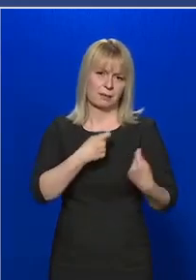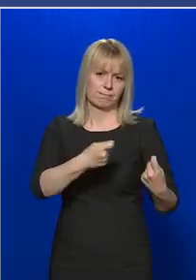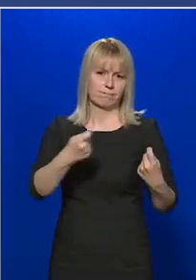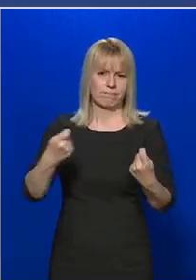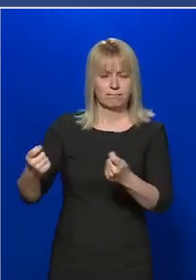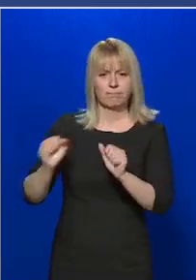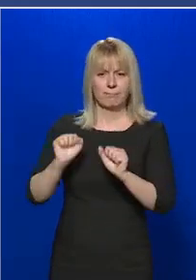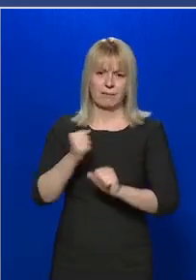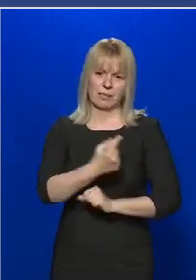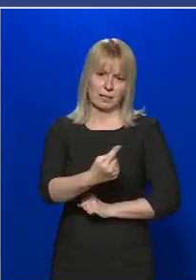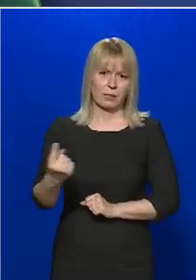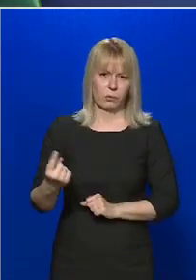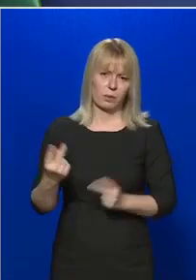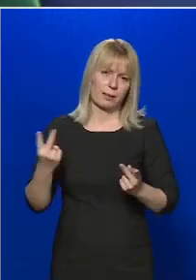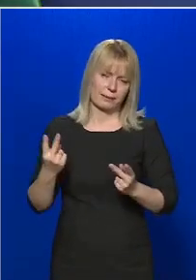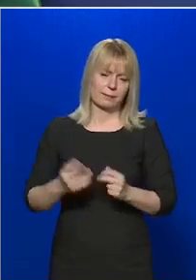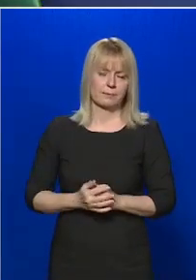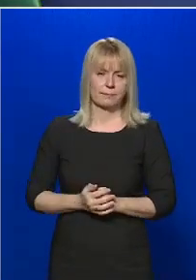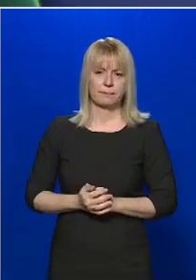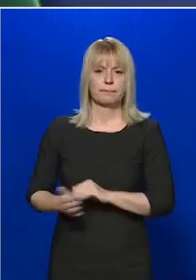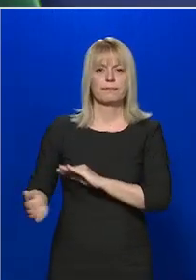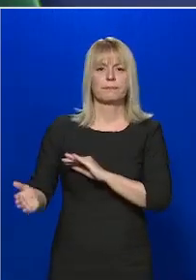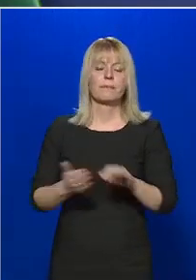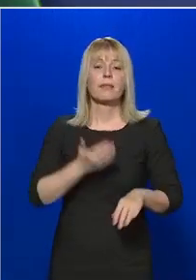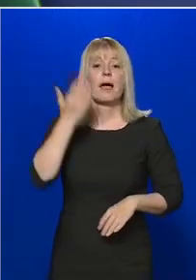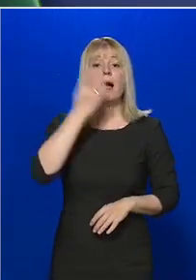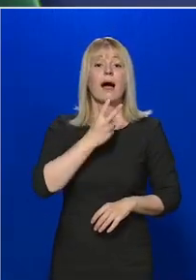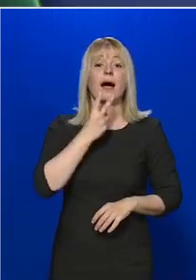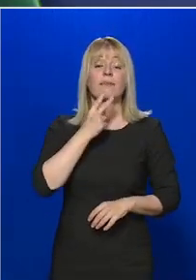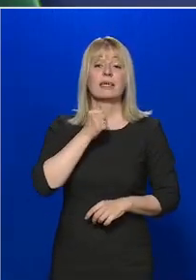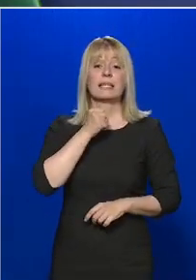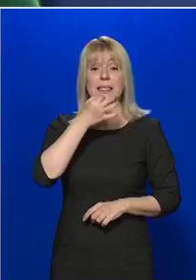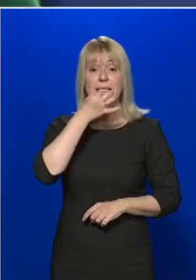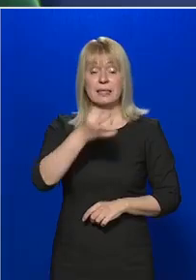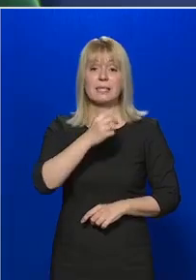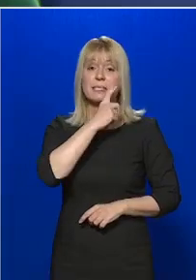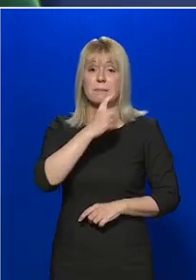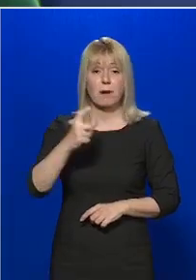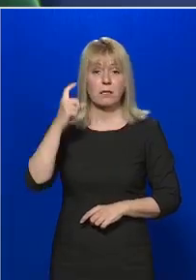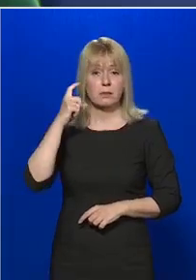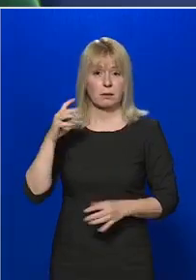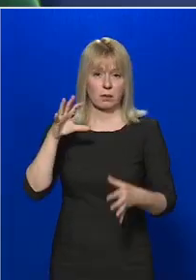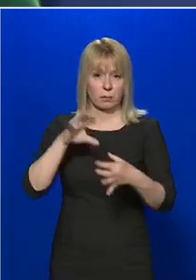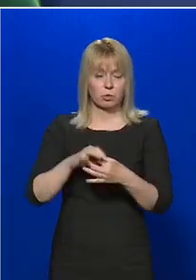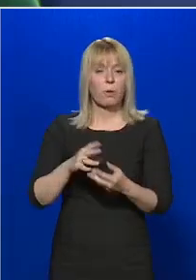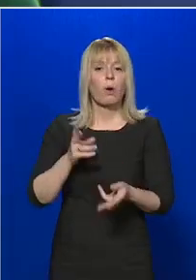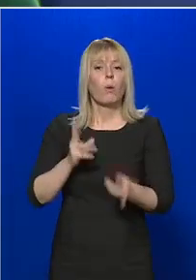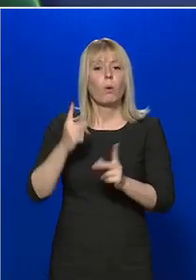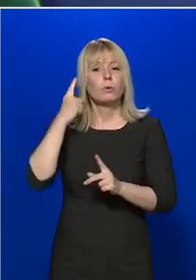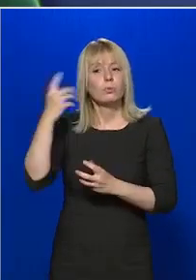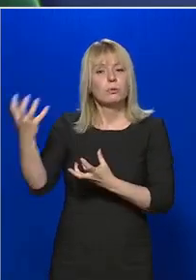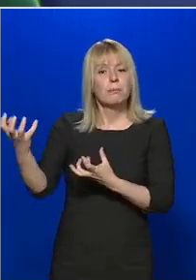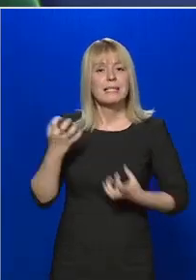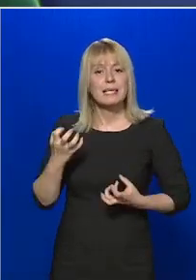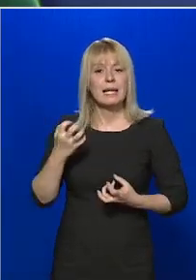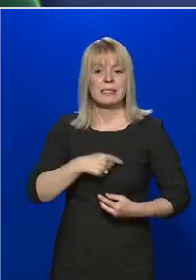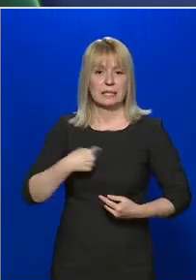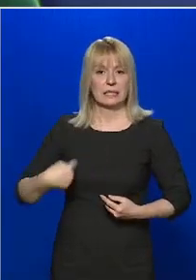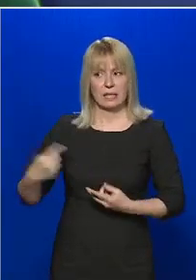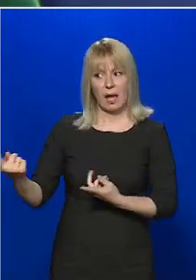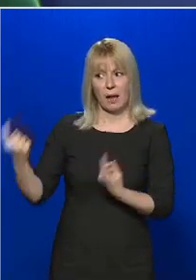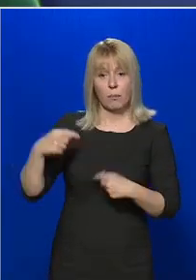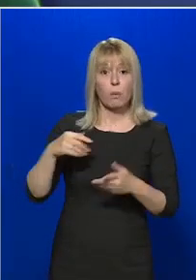megvédeni őket. Szintén a HVG kérdezi a maszkokkal kapcsolatban, honnan lehet beszerezni Kínán kívül,